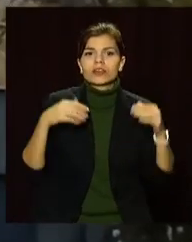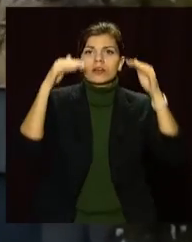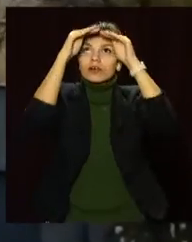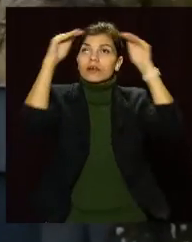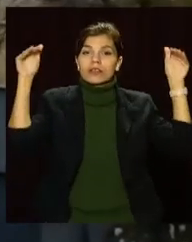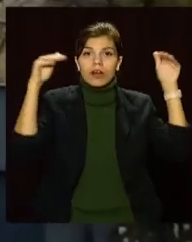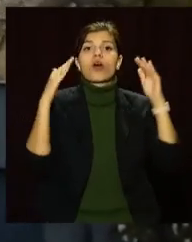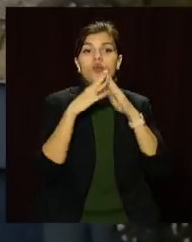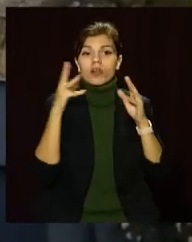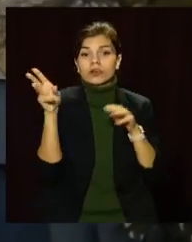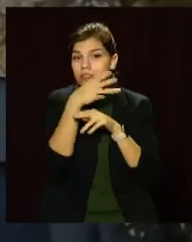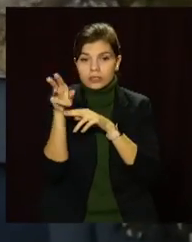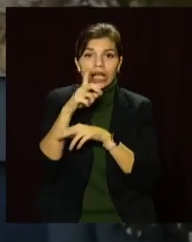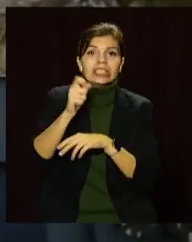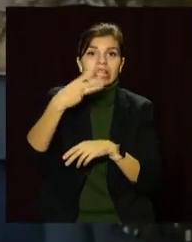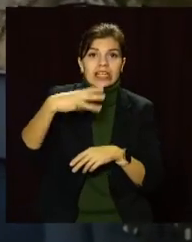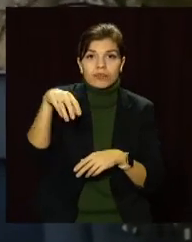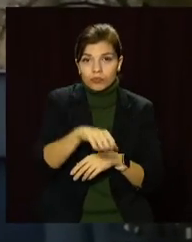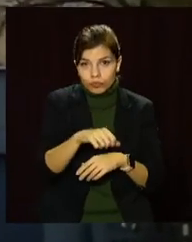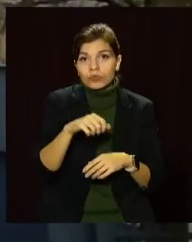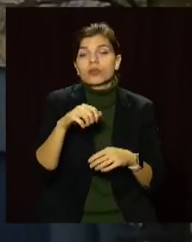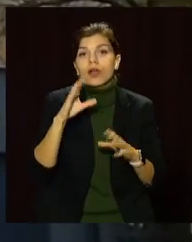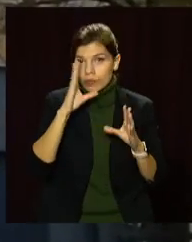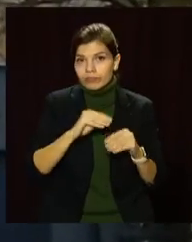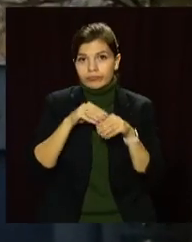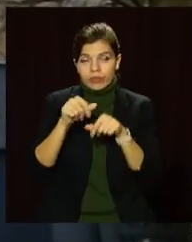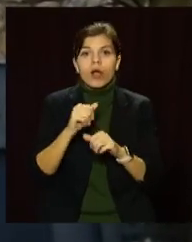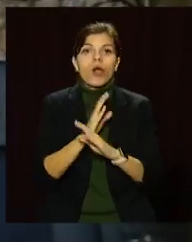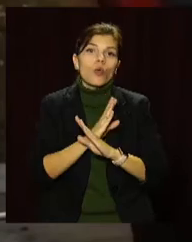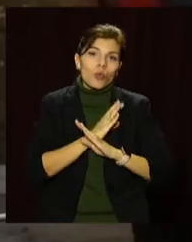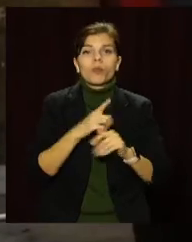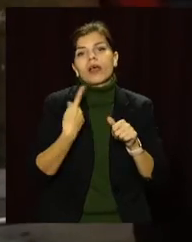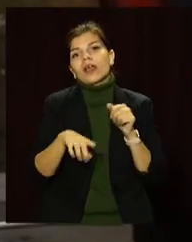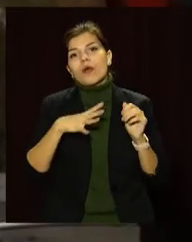пожежу ліквідували за пів години. Загиблих та постраждалих немає.